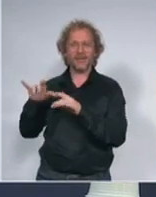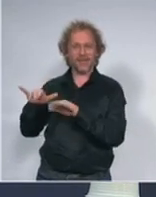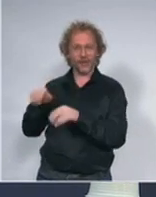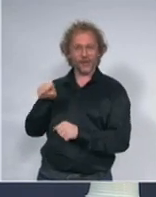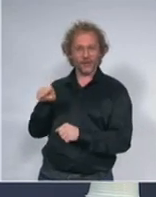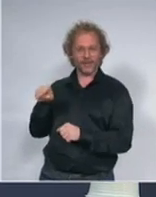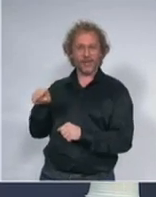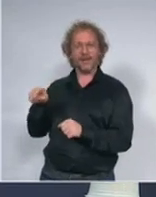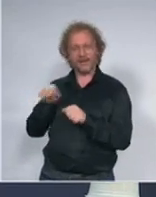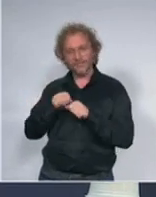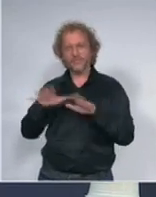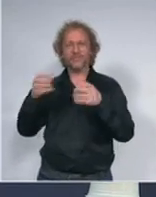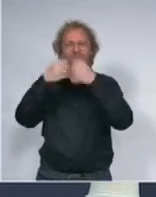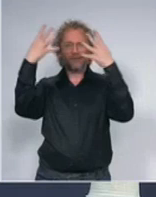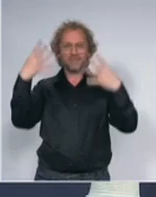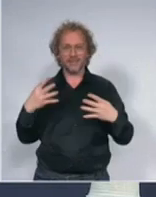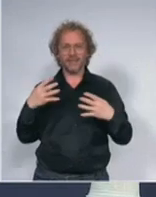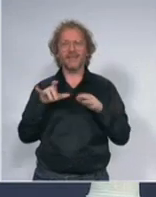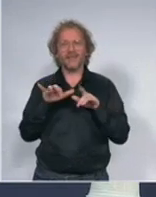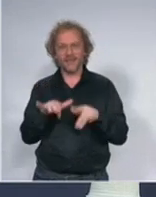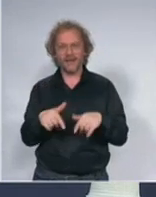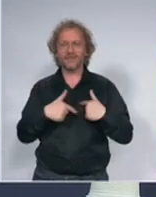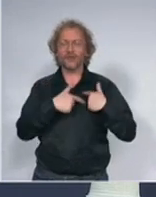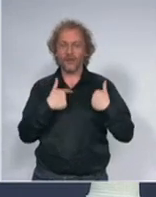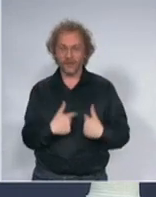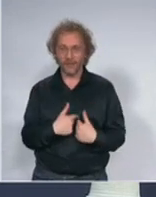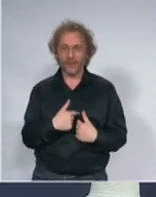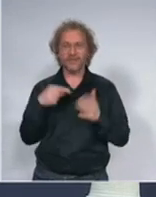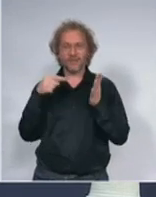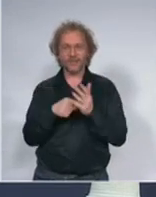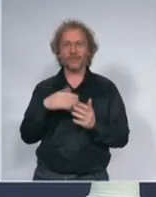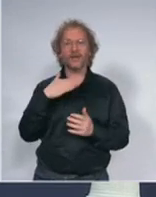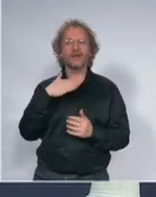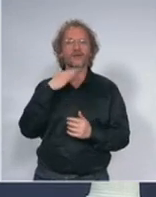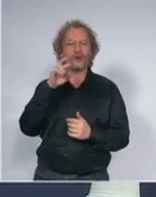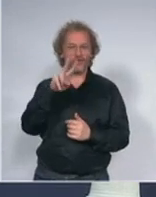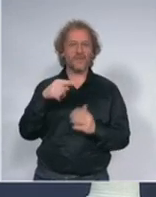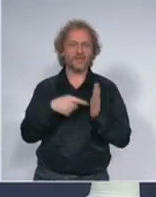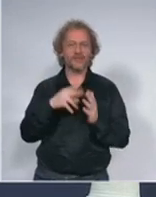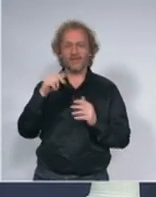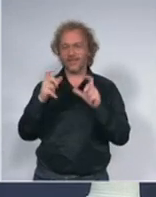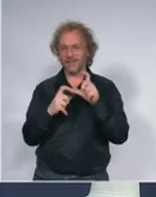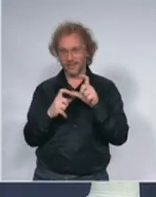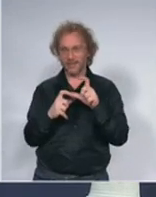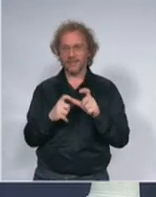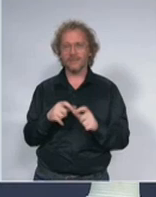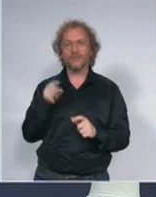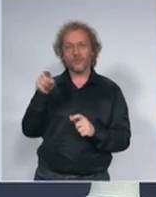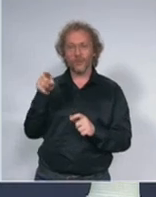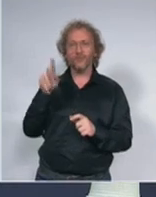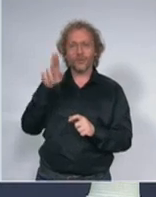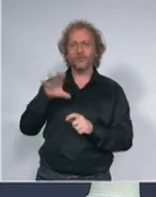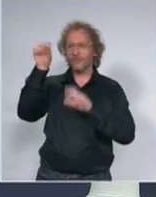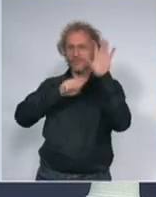solidarnost gov.rs na toj platformi se praktično dele svi besplatni sadržaj koji mogu biti od pomoći